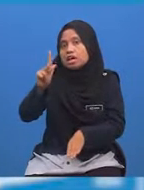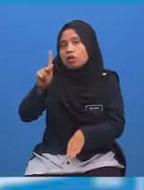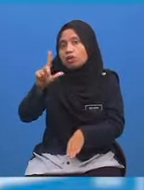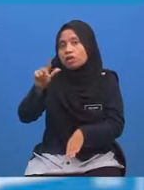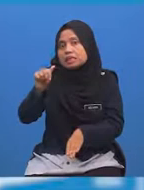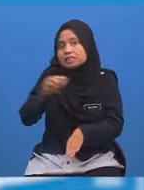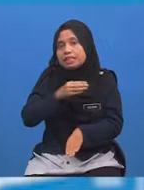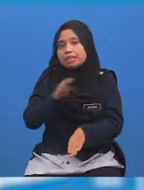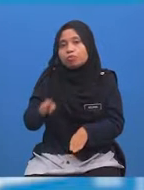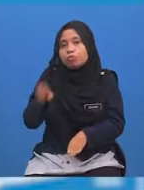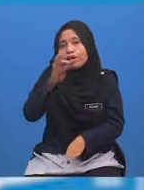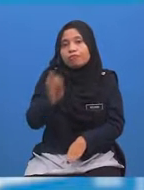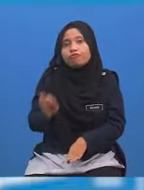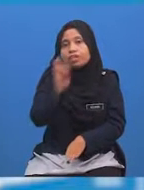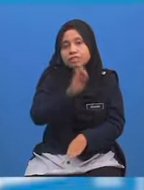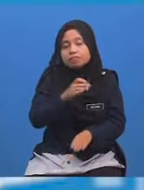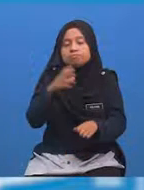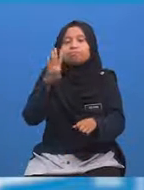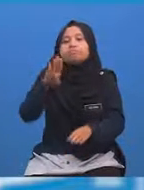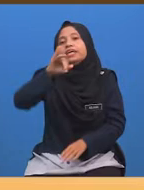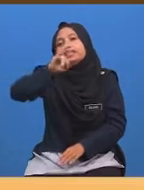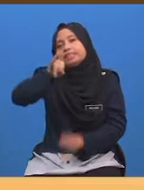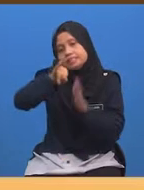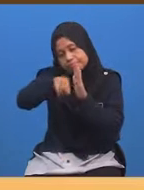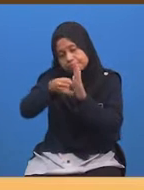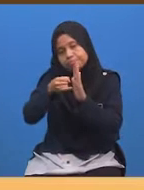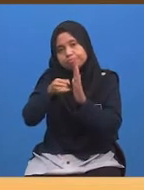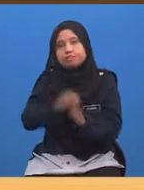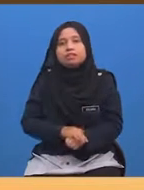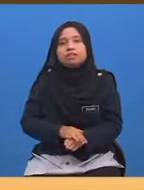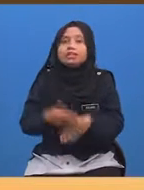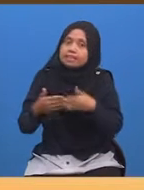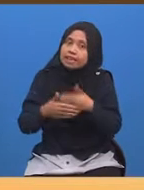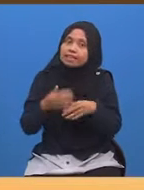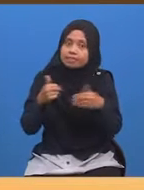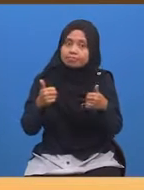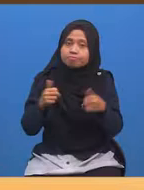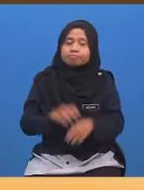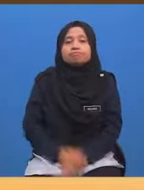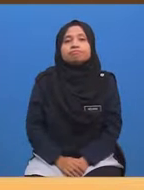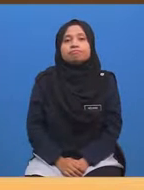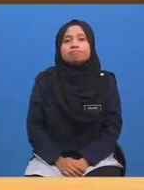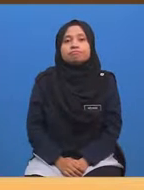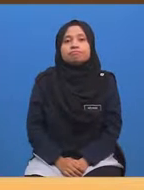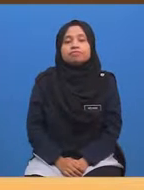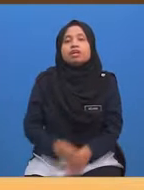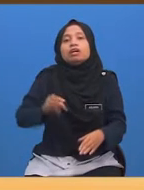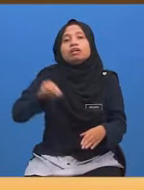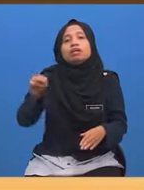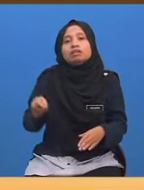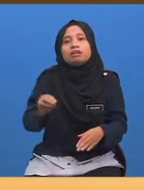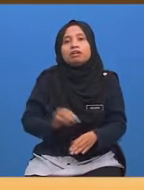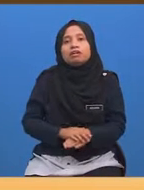Fraser Ialah 4 jam Haa Senang bukan? Murid-murid